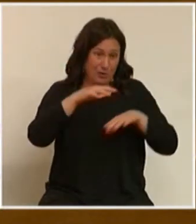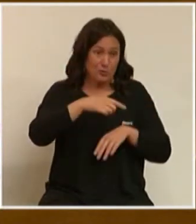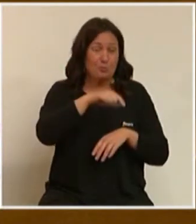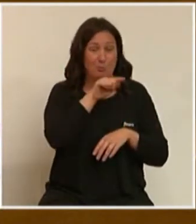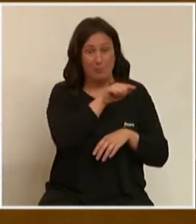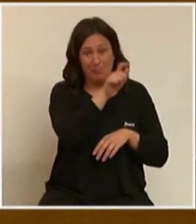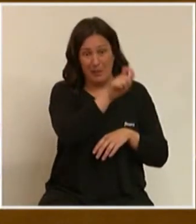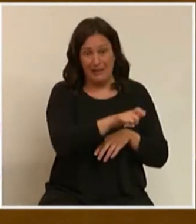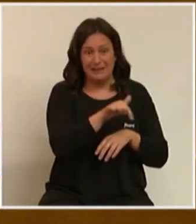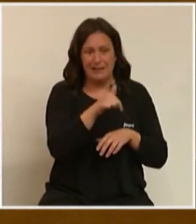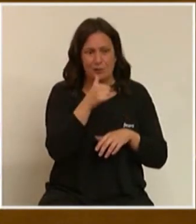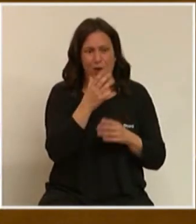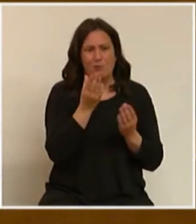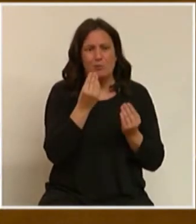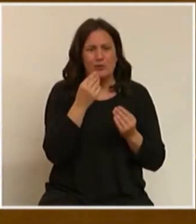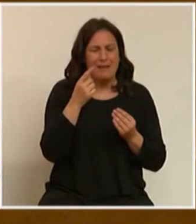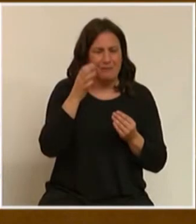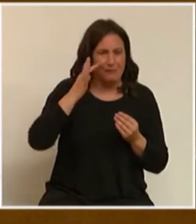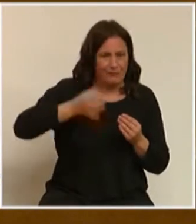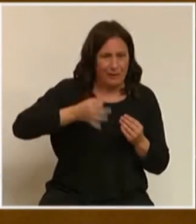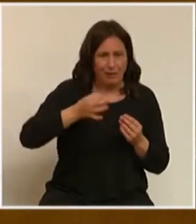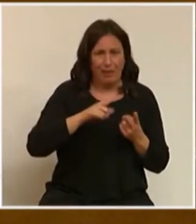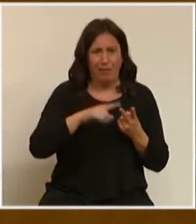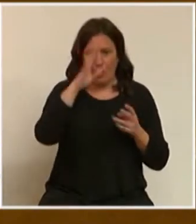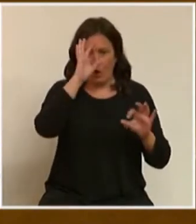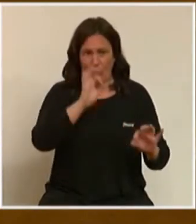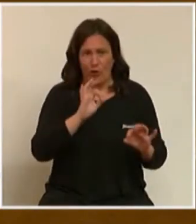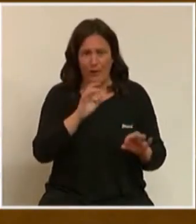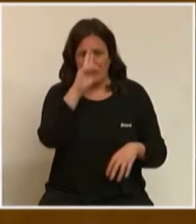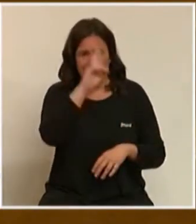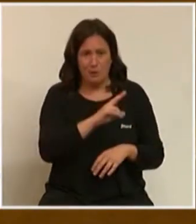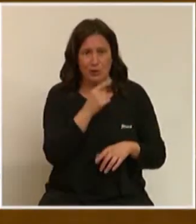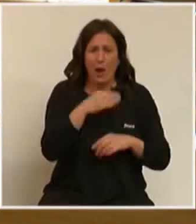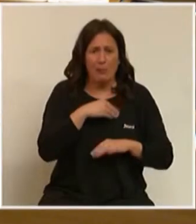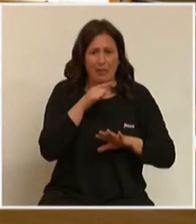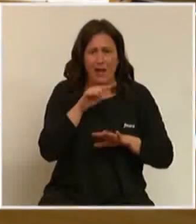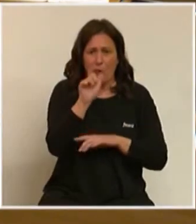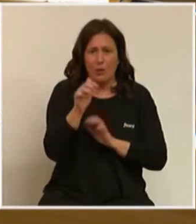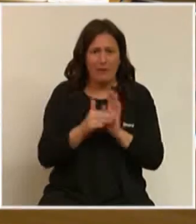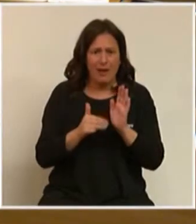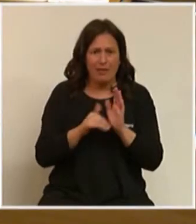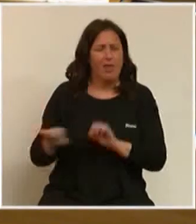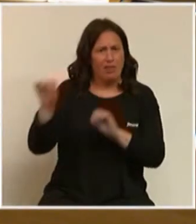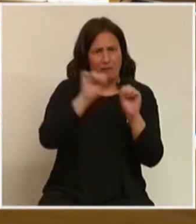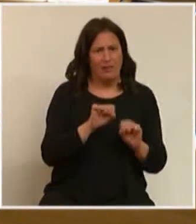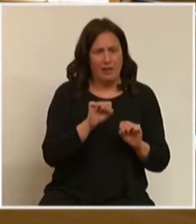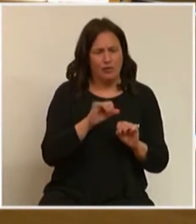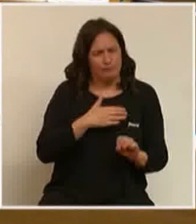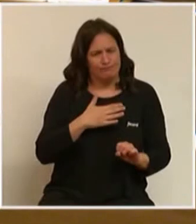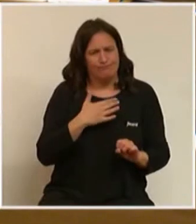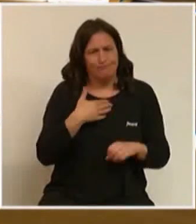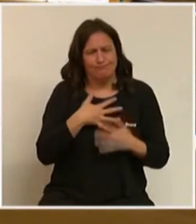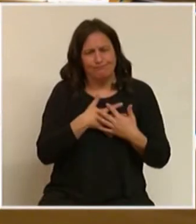Carregats de veritat, de trellat, de respecte i de convivència. La comunitat valenciana o mereix. Mazón ha insistit en que el seu govern és